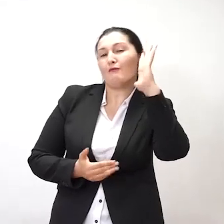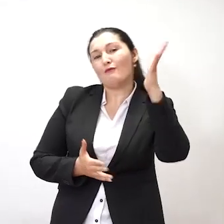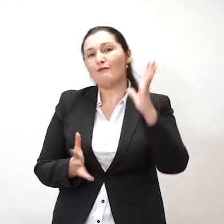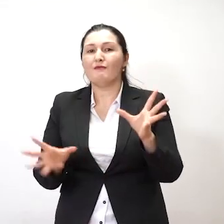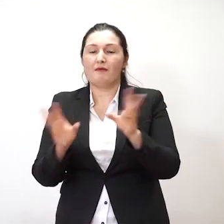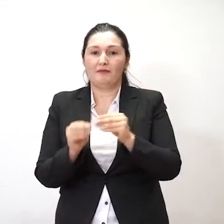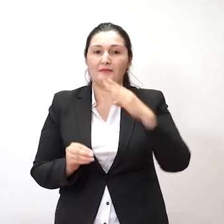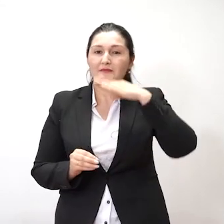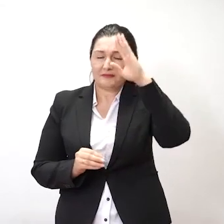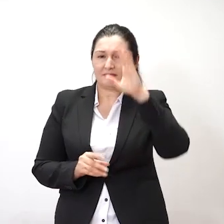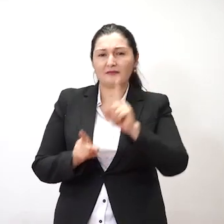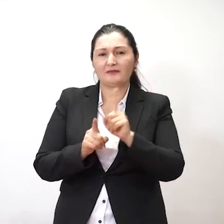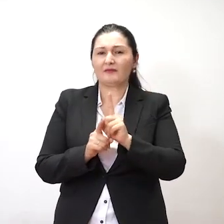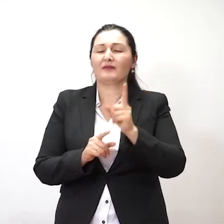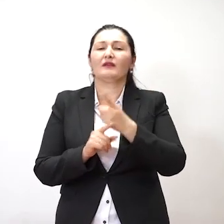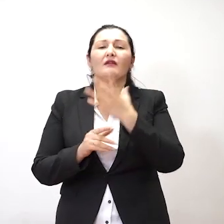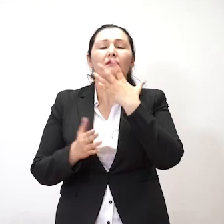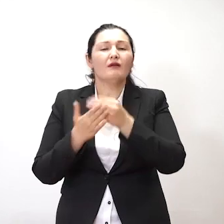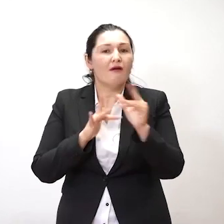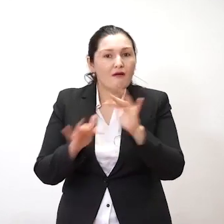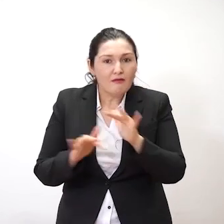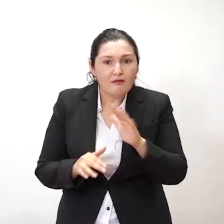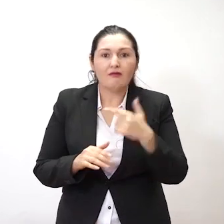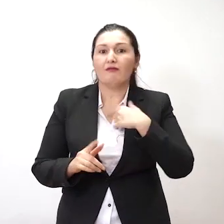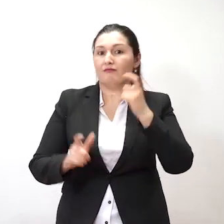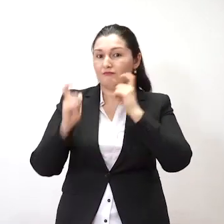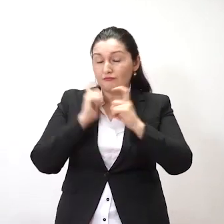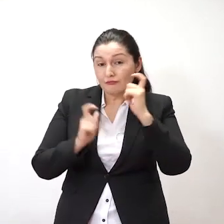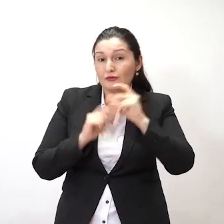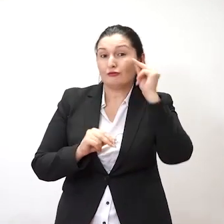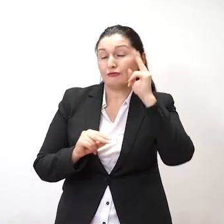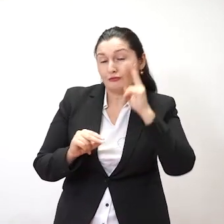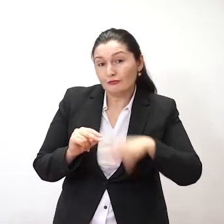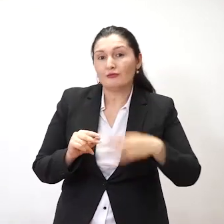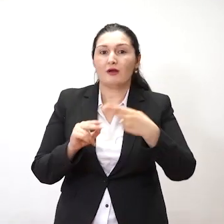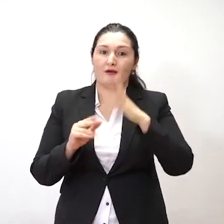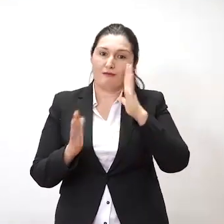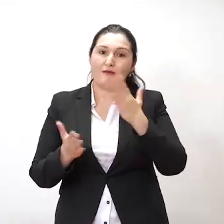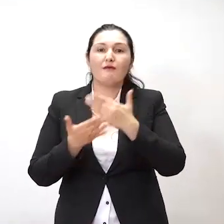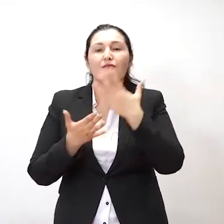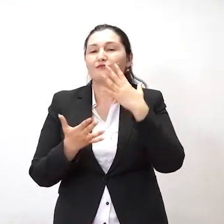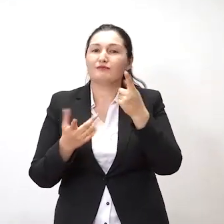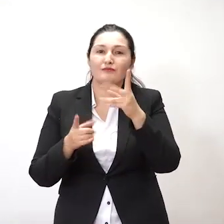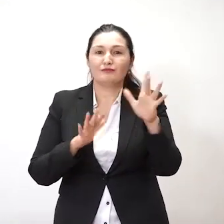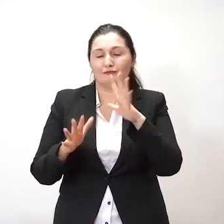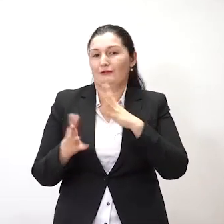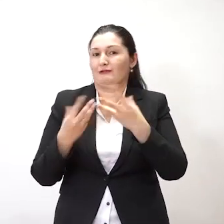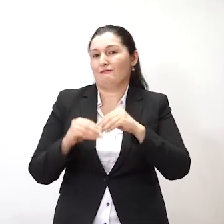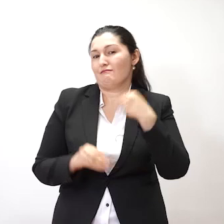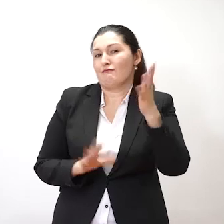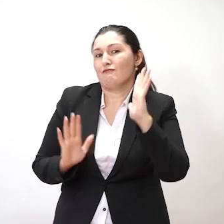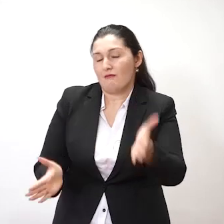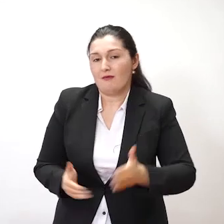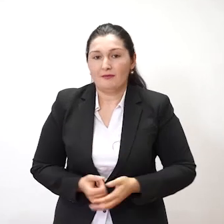پدرم اولا این درست خونده نشان این دنشگا همی خونده نشان دارم پاکنند